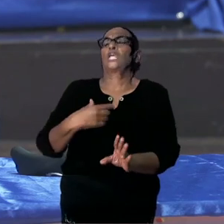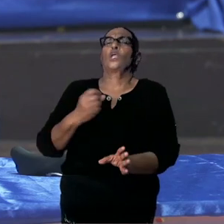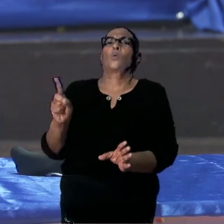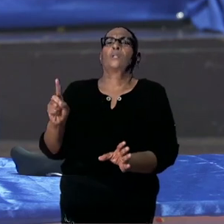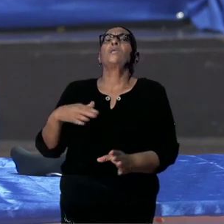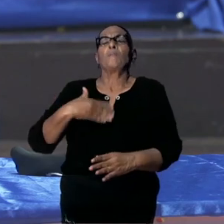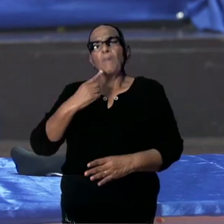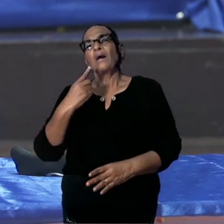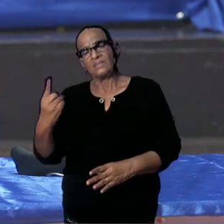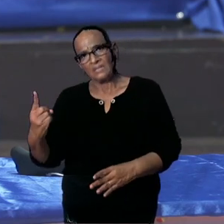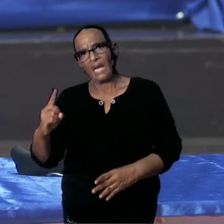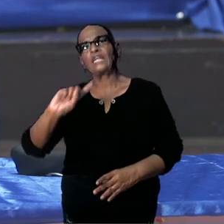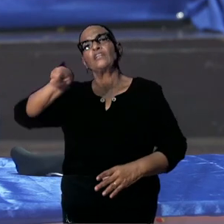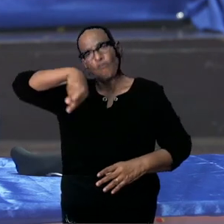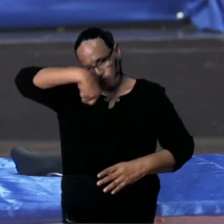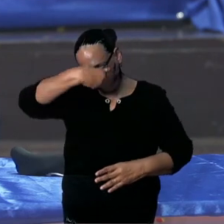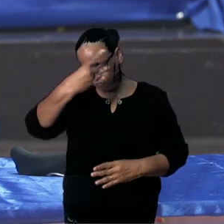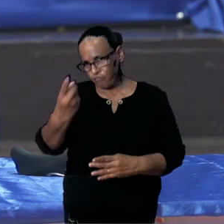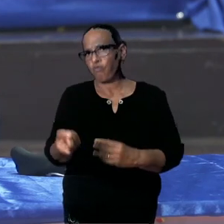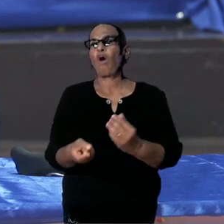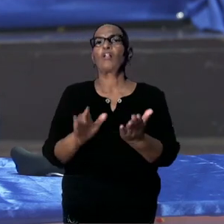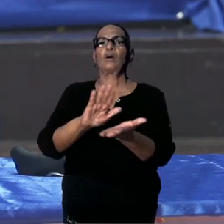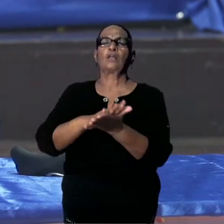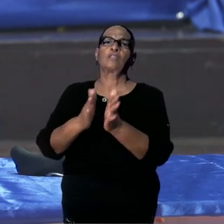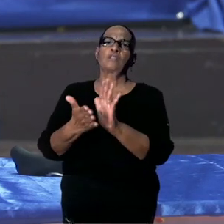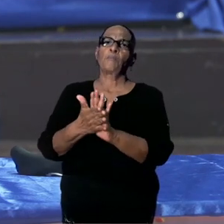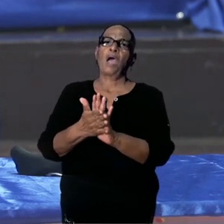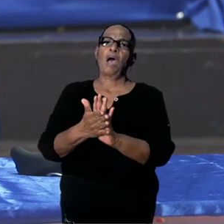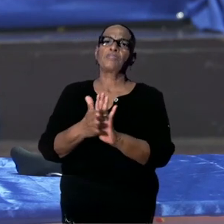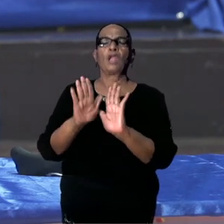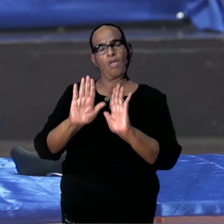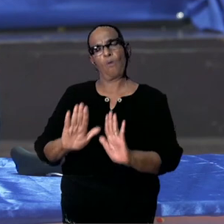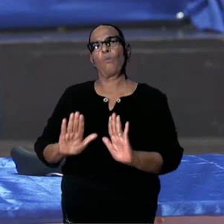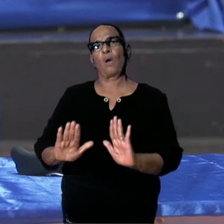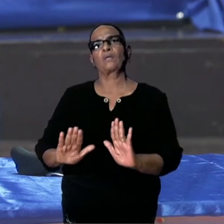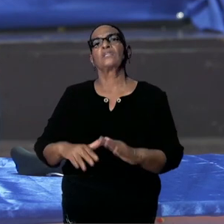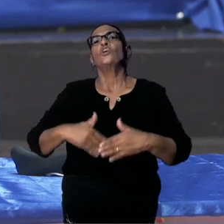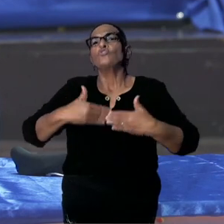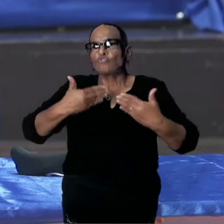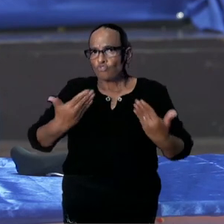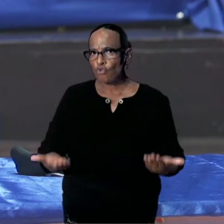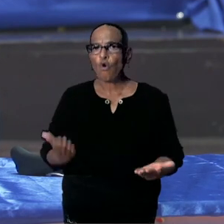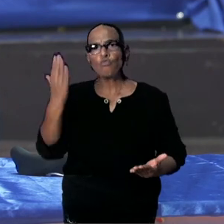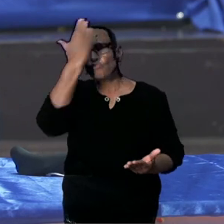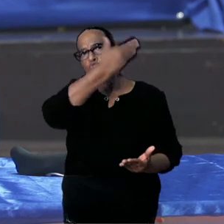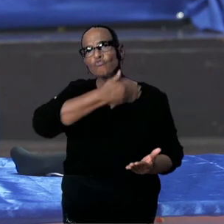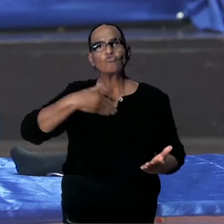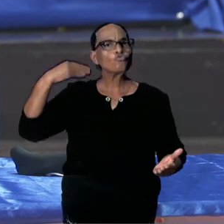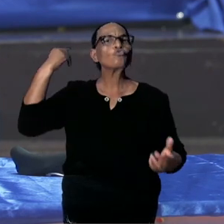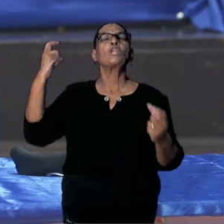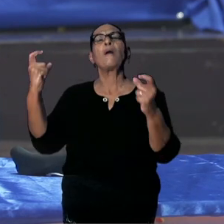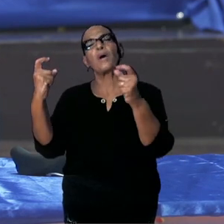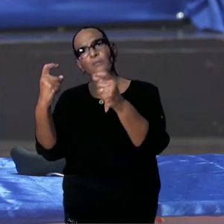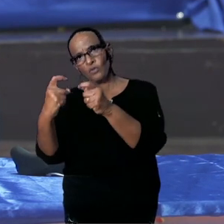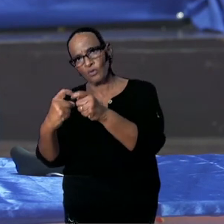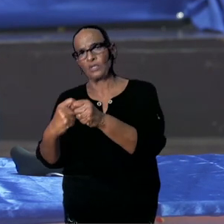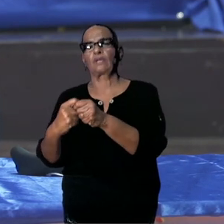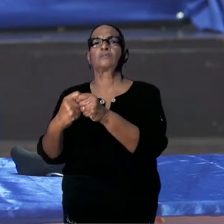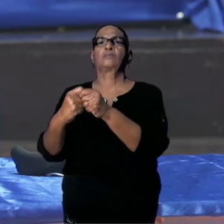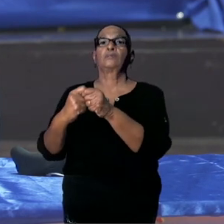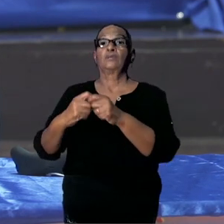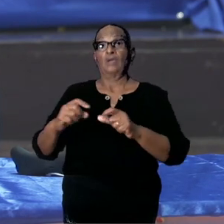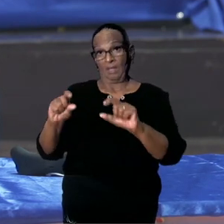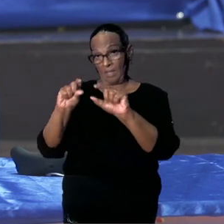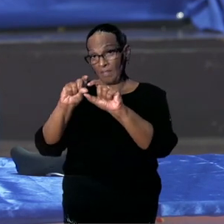succesvolle onderhandeling. Dat is eigenlijk waar een Suriname zich hier vercommitteert. Bij het optional purchase model is het